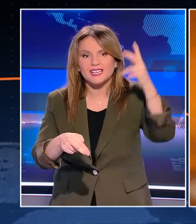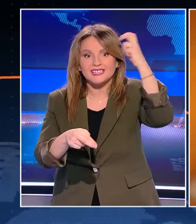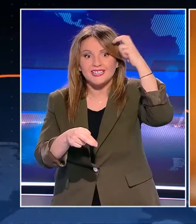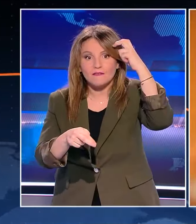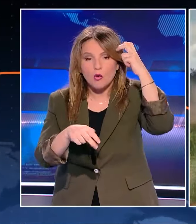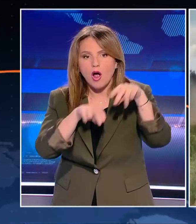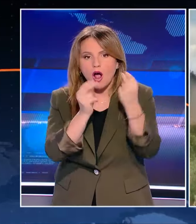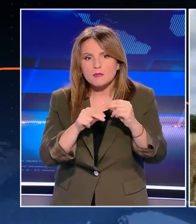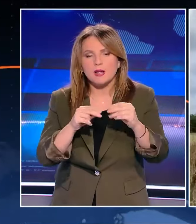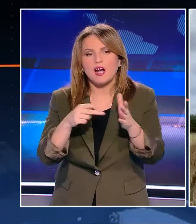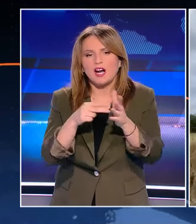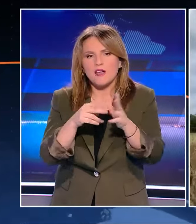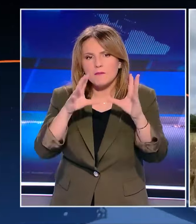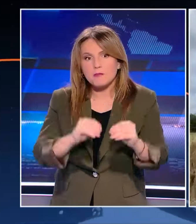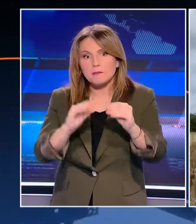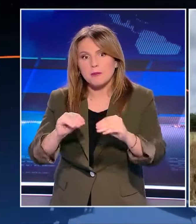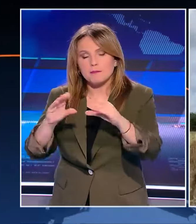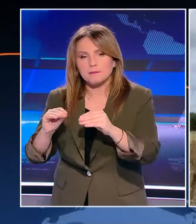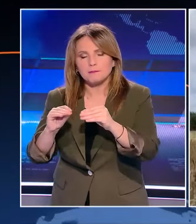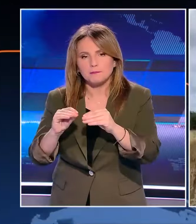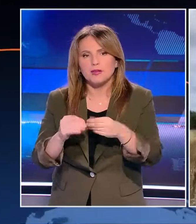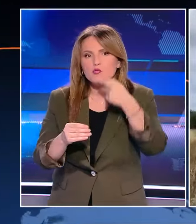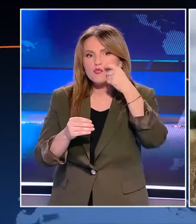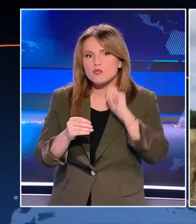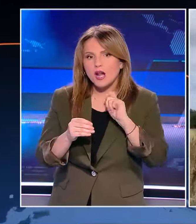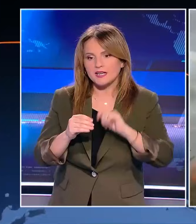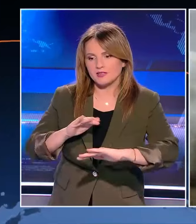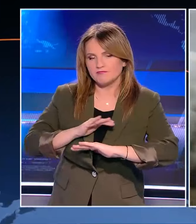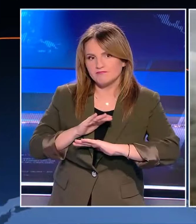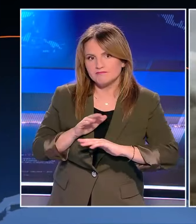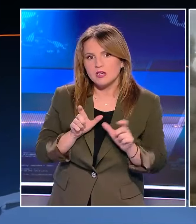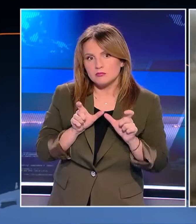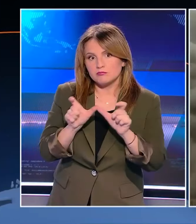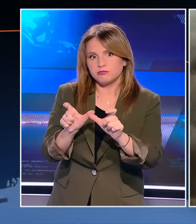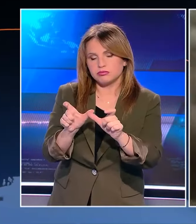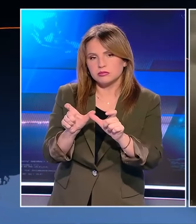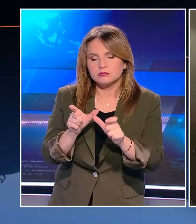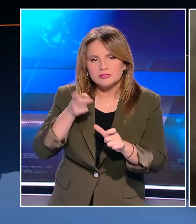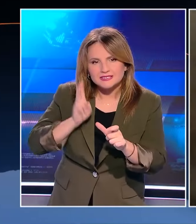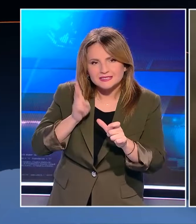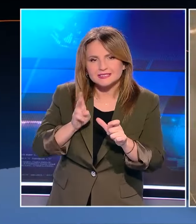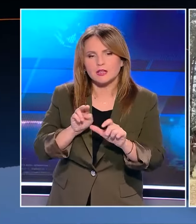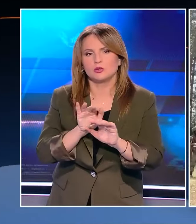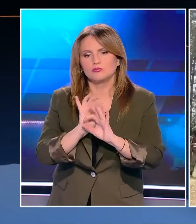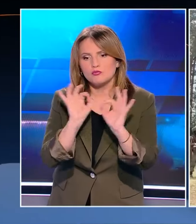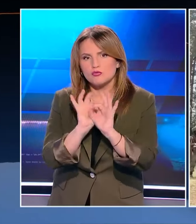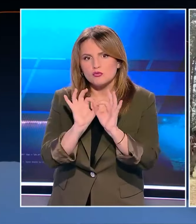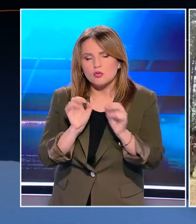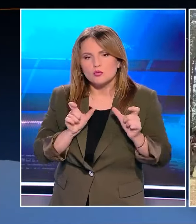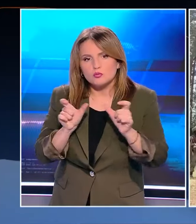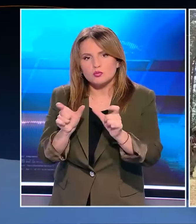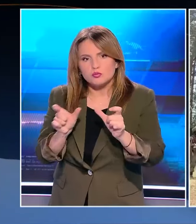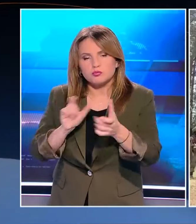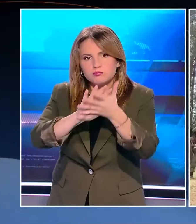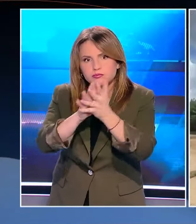μείνει χωρίς ρεύμα Η πολεμική αεροπορία της Ουκρανίας έθεσε όλη τη χώρα σε κατάσταση συναγερμού αεροπορικής επιδρομής μετά την έναρξη των